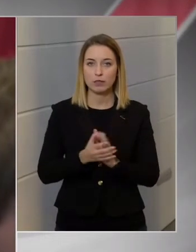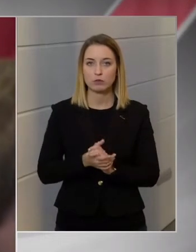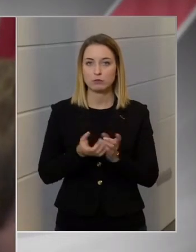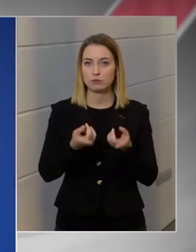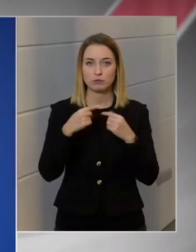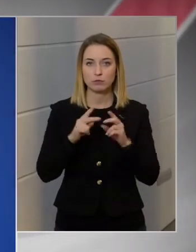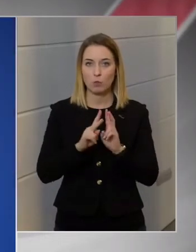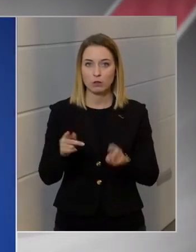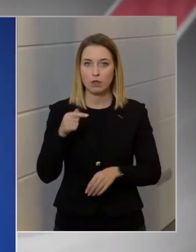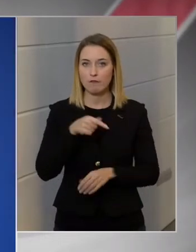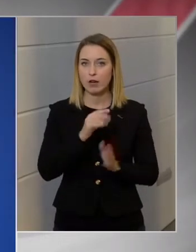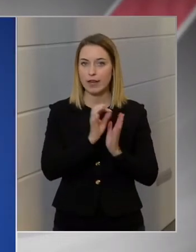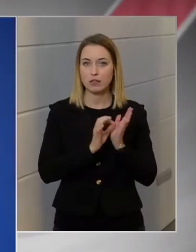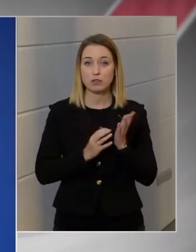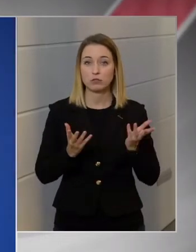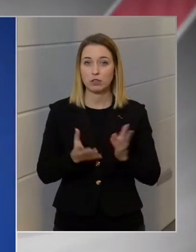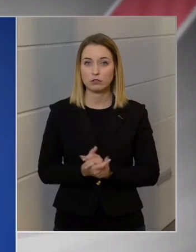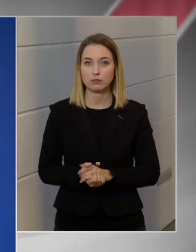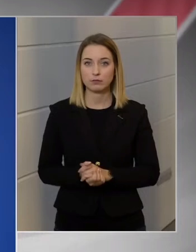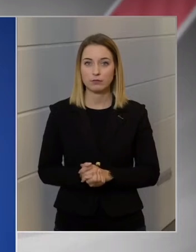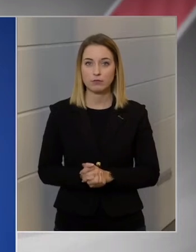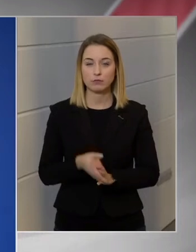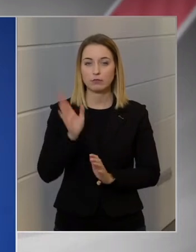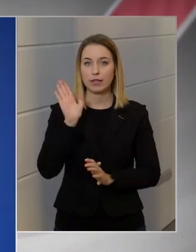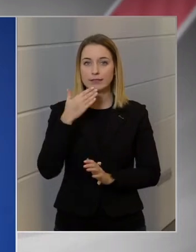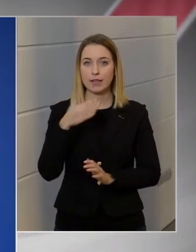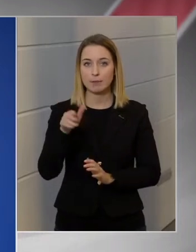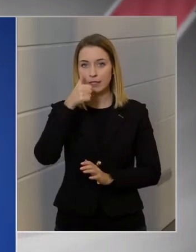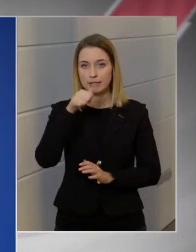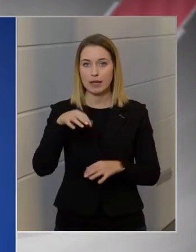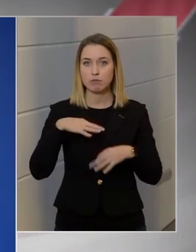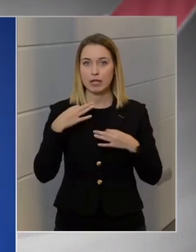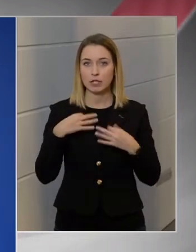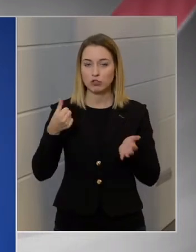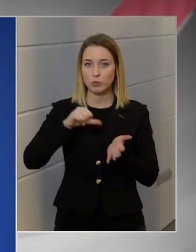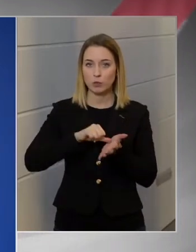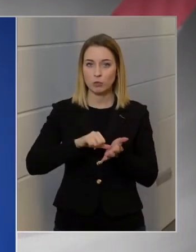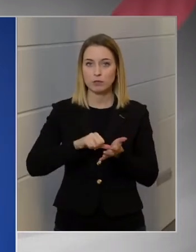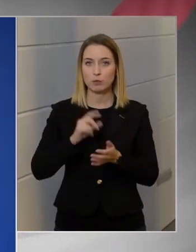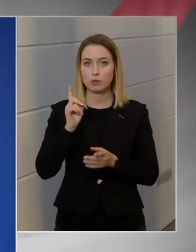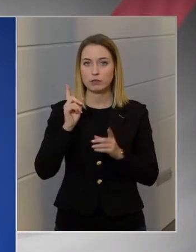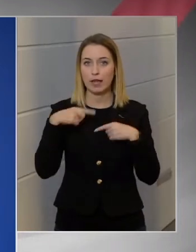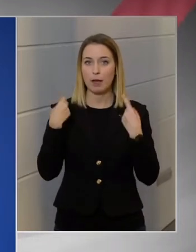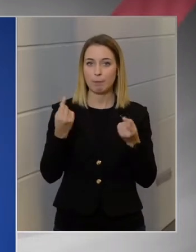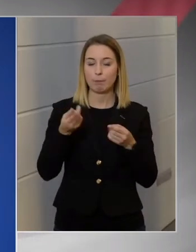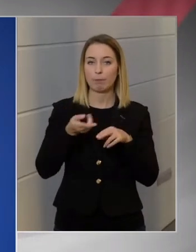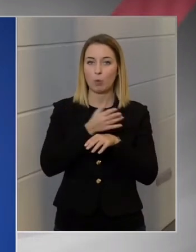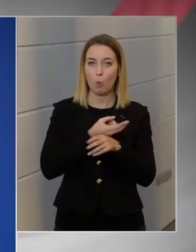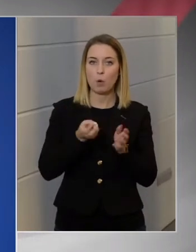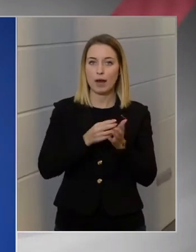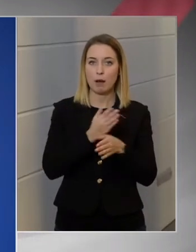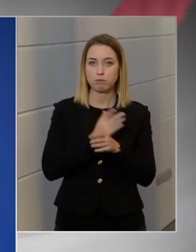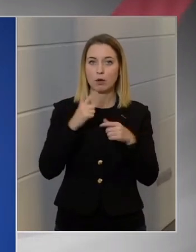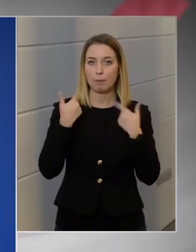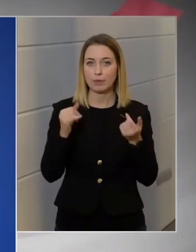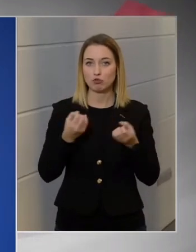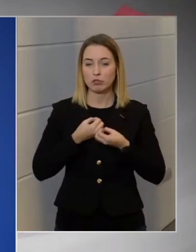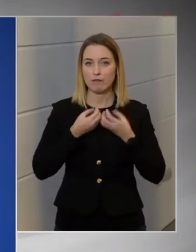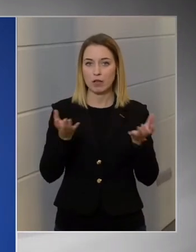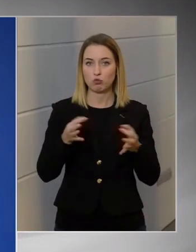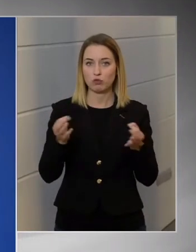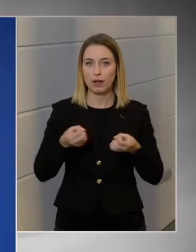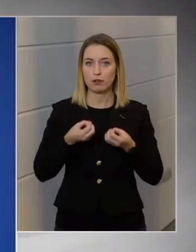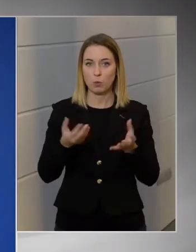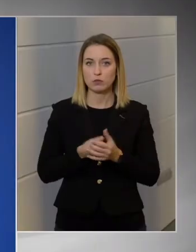Honnan van akkor ez az adatuk? Nemzeti Népegészségi Központ, ezt korábban mi is nyilvánosságra hoztuk itt. Nem a kórházban ápoltak